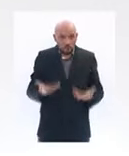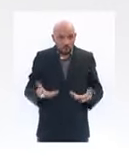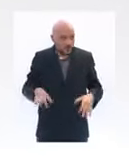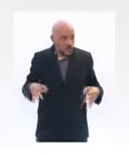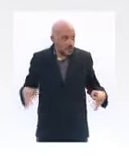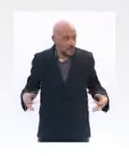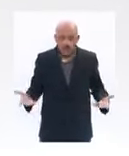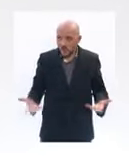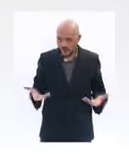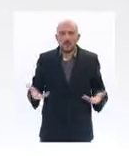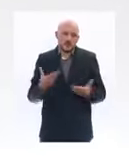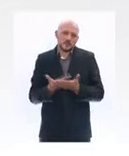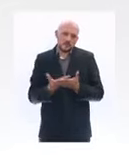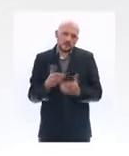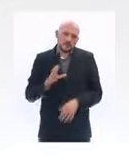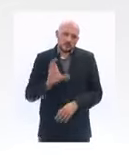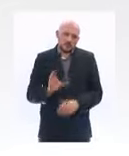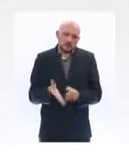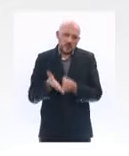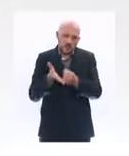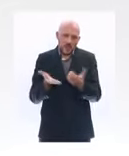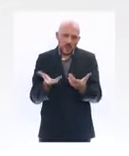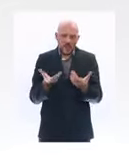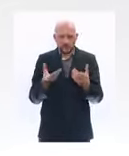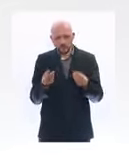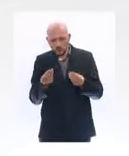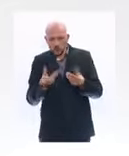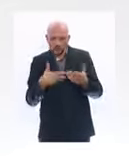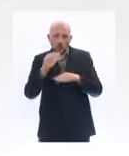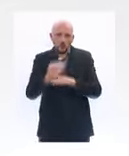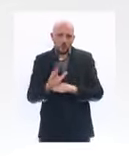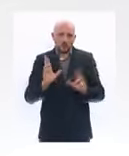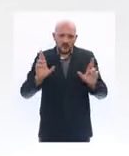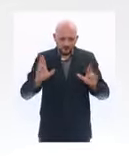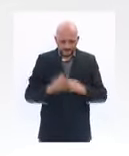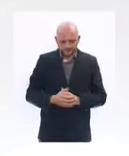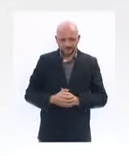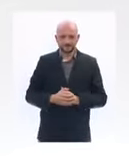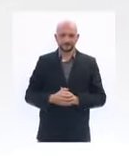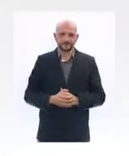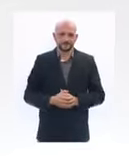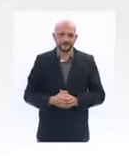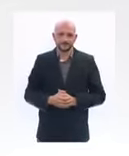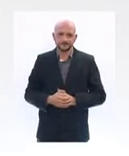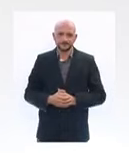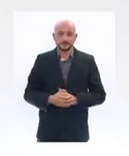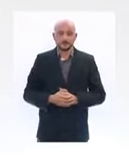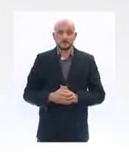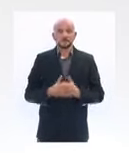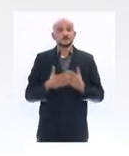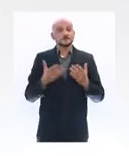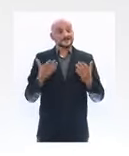Ce fonds de solidarité sera l'un des filets de sécurité que nous leur proposons. Le renforcement